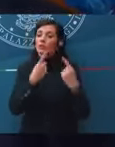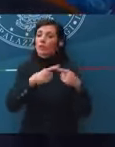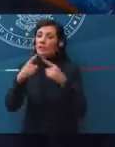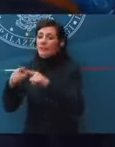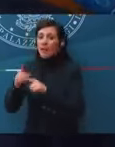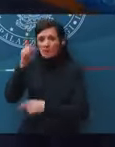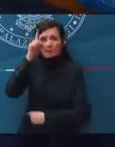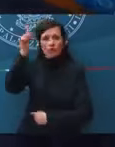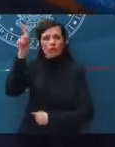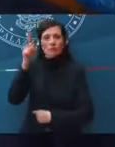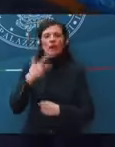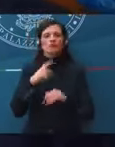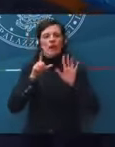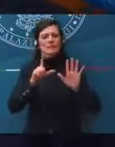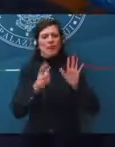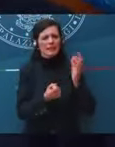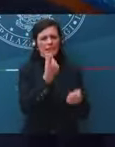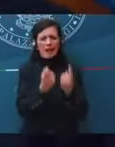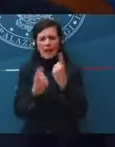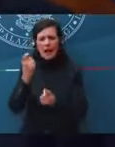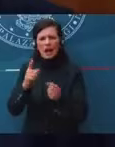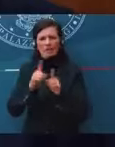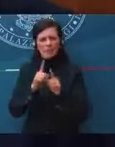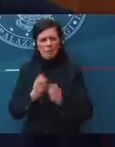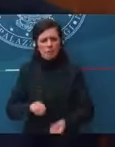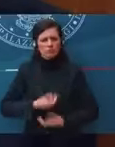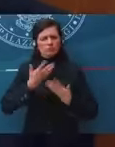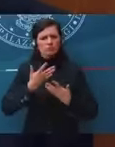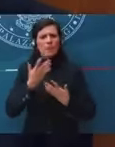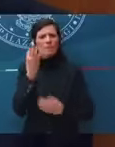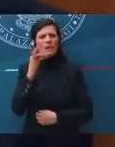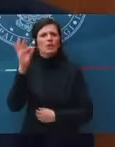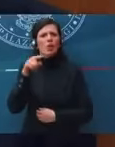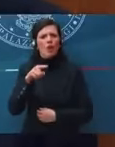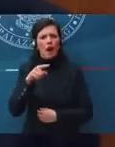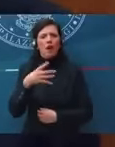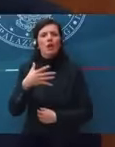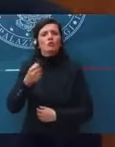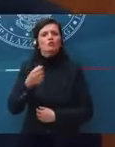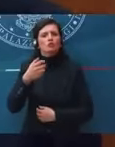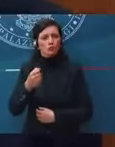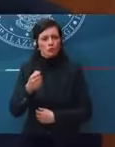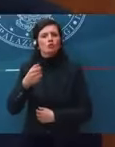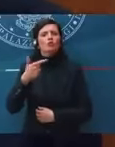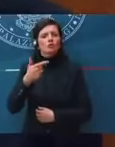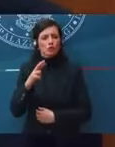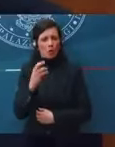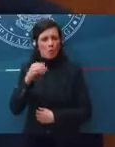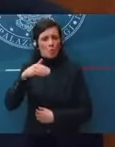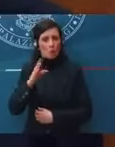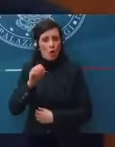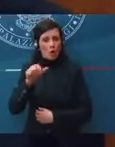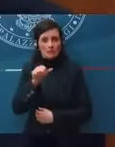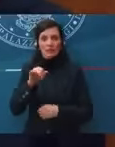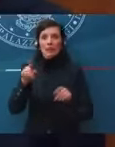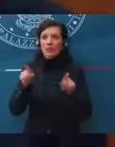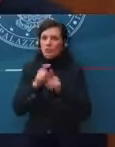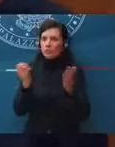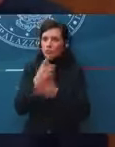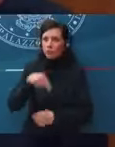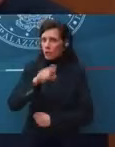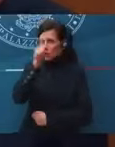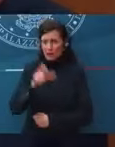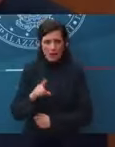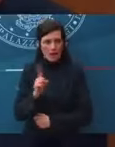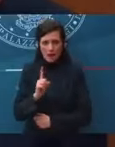casi di una forma molto rara, particolare, di trombosi, che non c'erano stati in altri paesi e nemmeno in Italia. Allora, è a